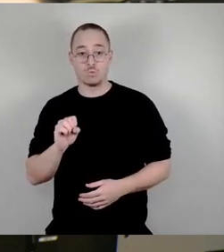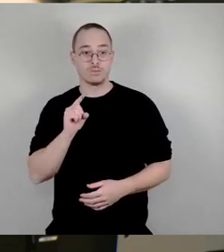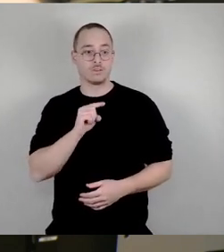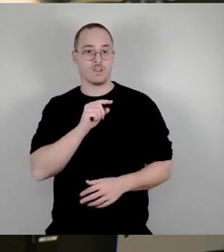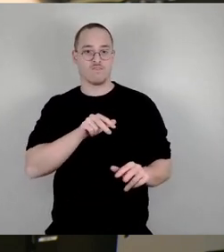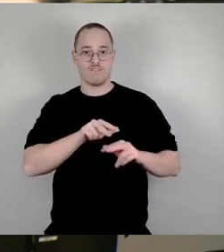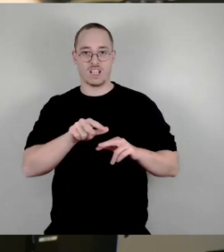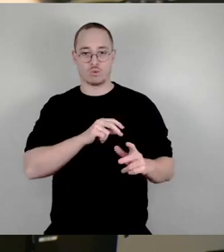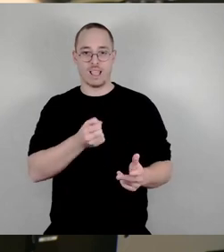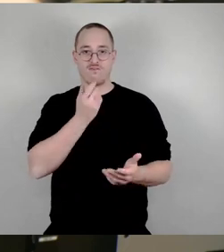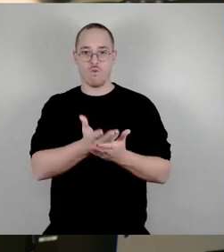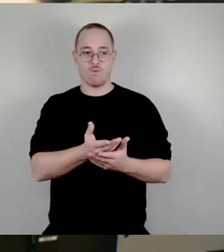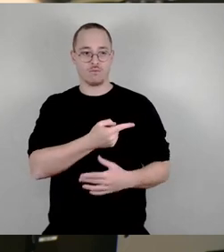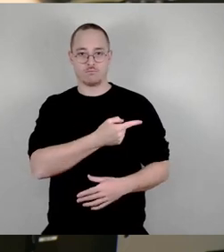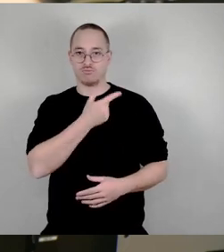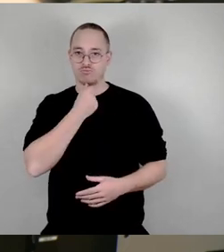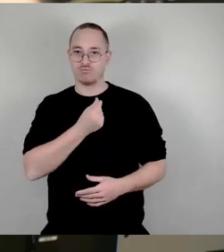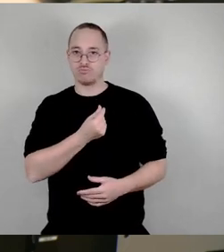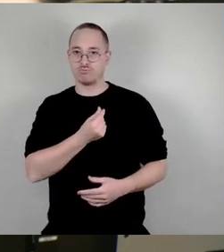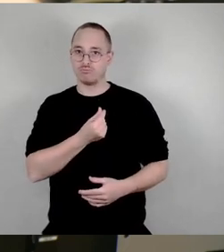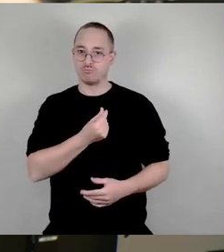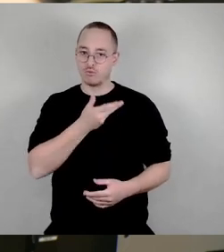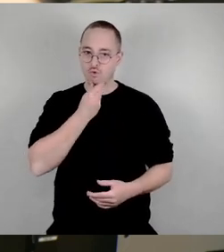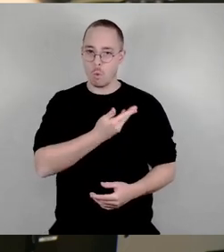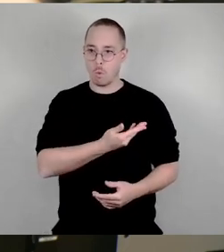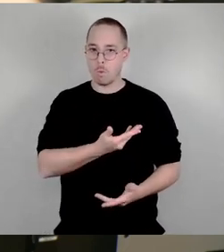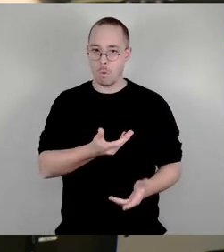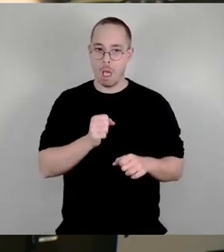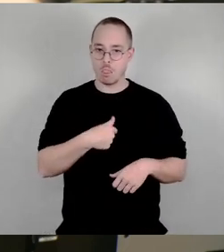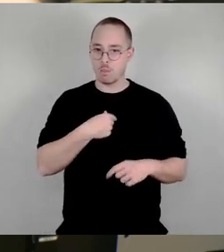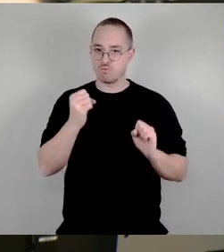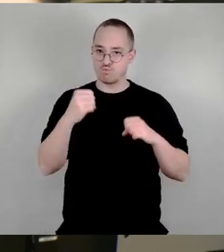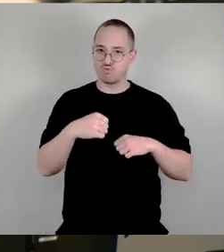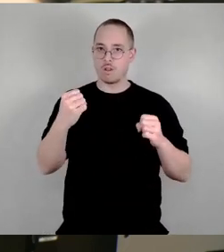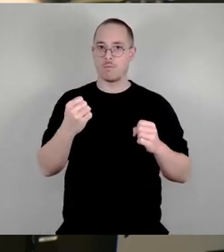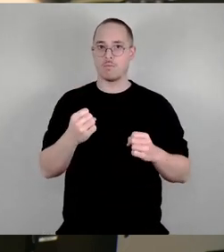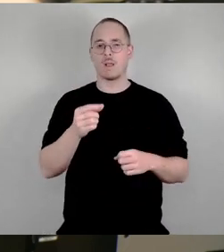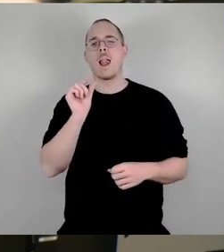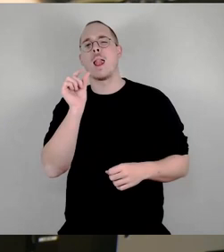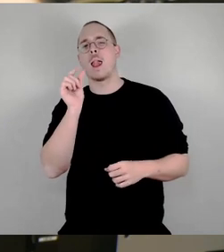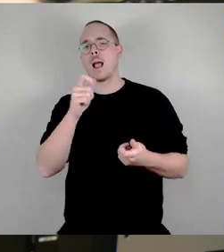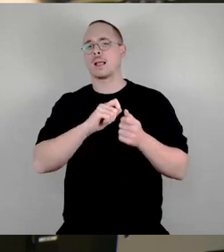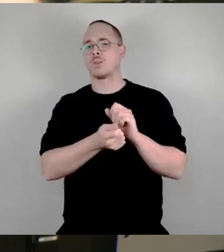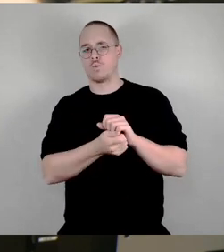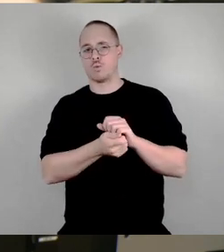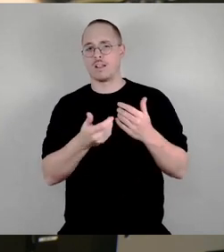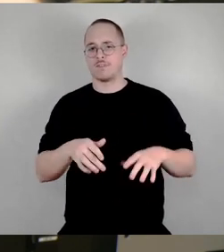jetzt so aussieht, dass wir dem auch zustimmen können mit einer kleinen Änderung, die wir im Ausschuss noch eingebracht haben.